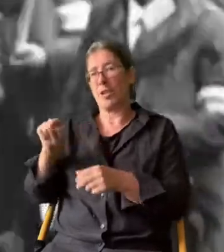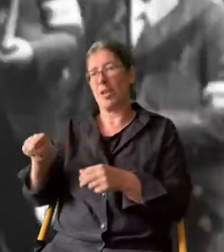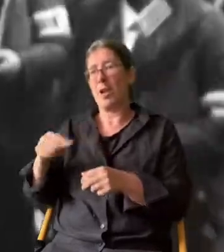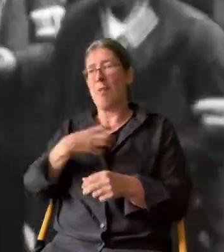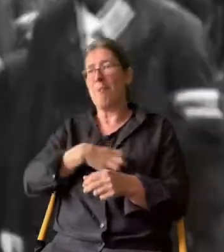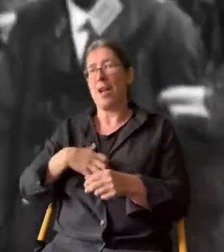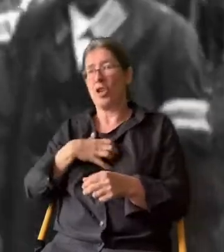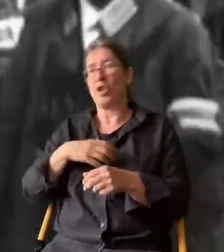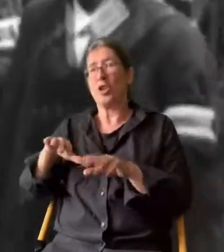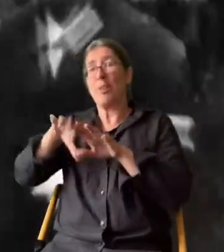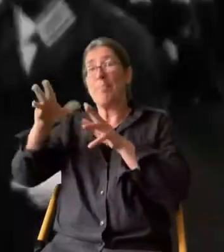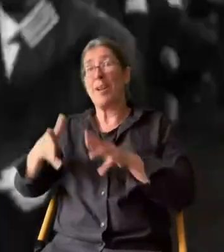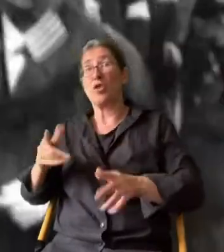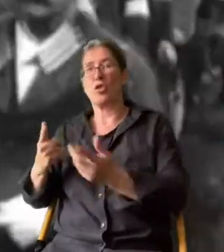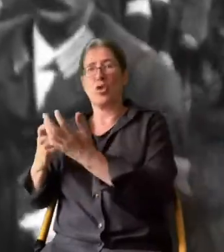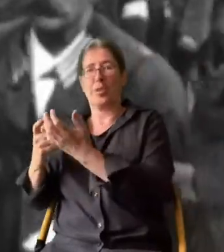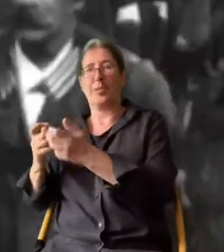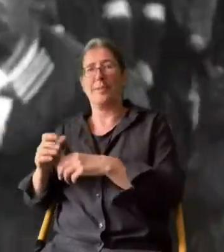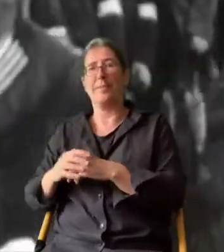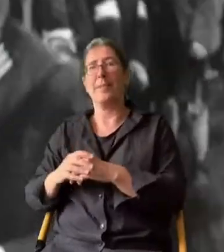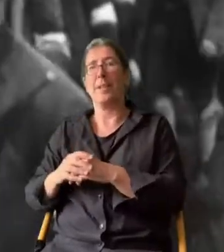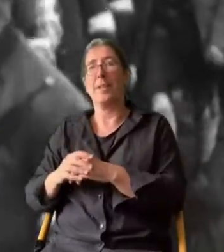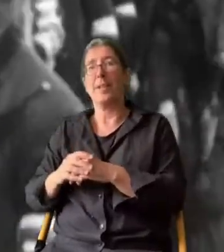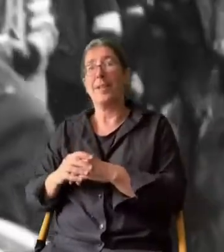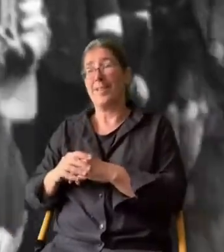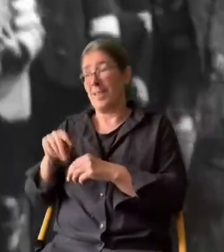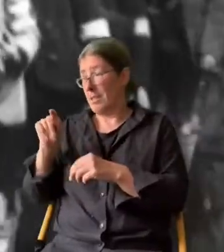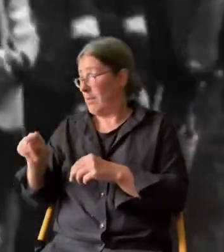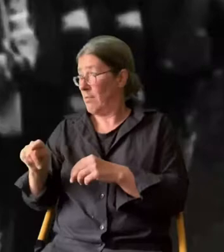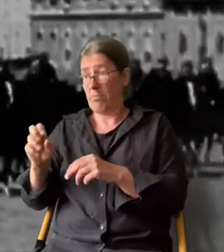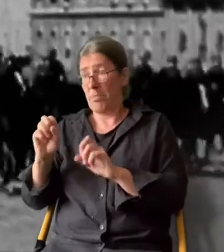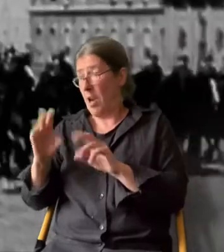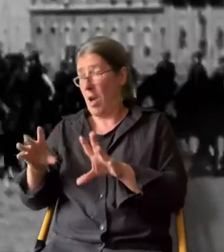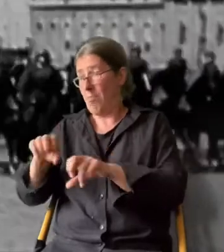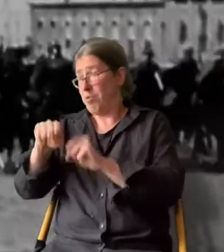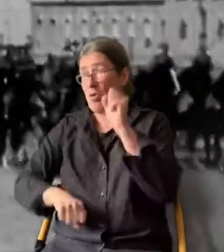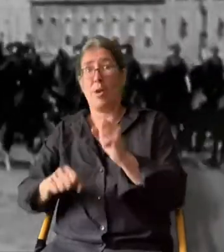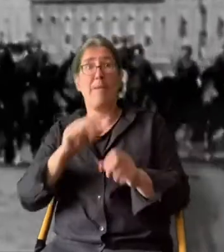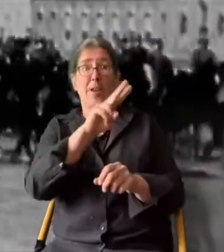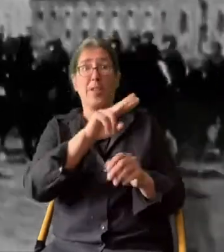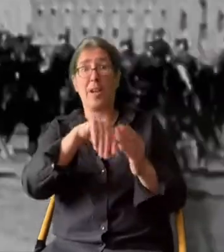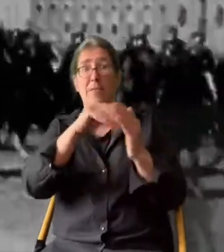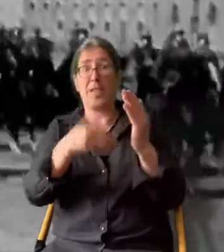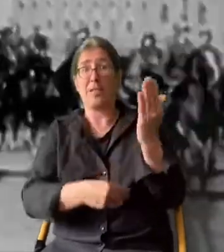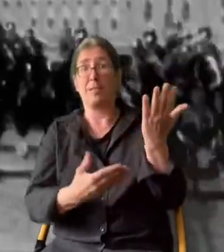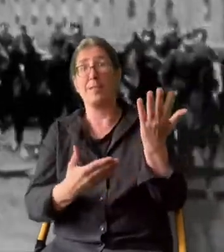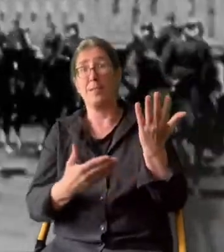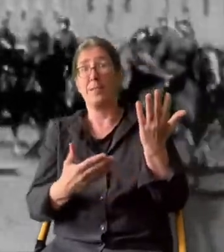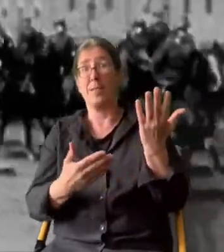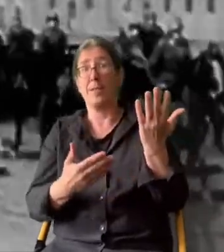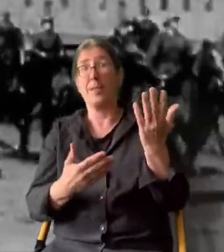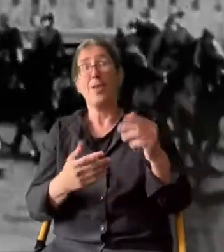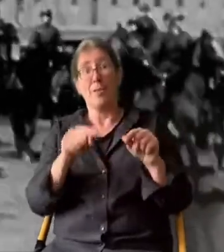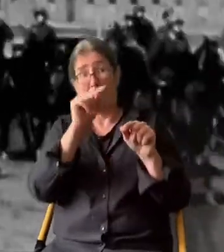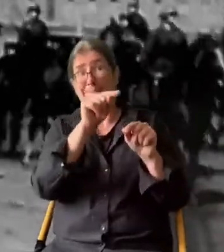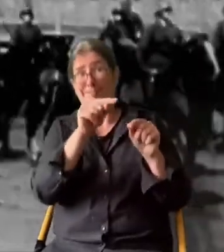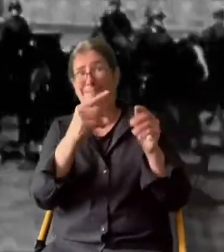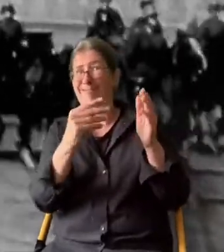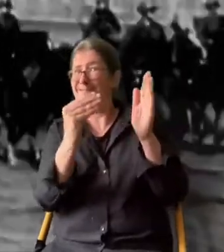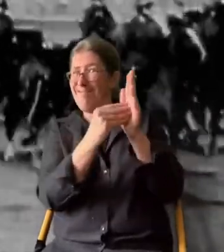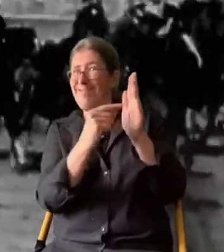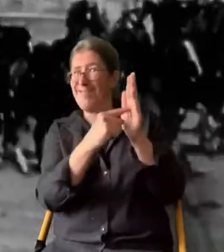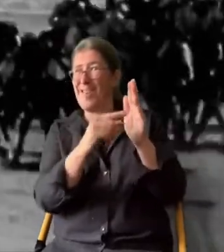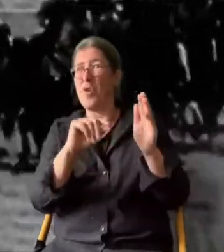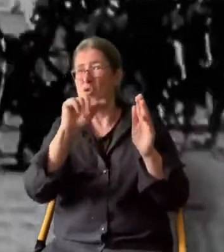Hier zum Beispiel bayerische Gebirgsschützen. Ein klarer Bruch des Versailler Friedens, der eine Obergrenze von 100